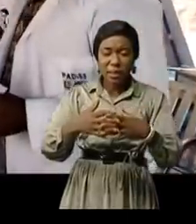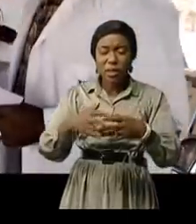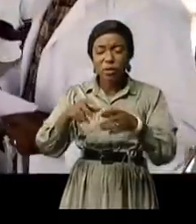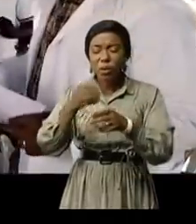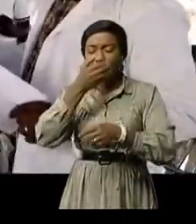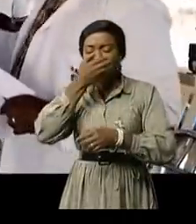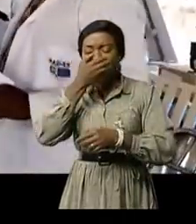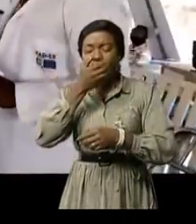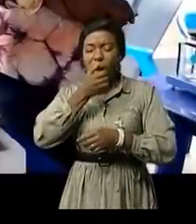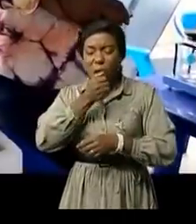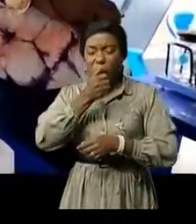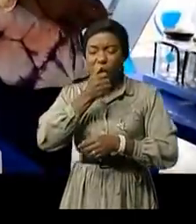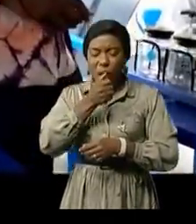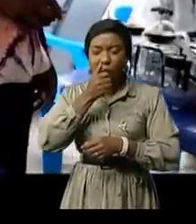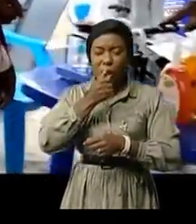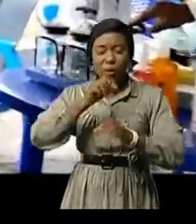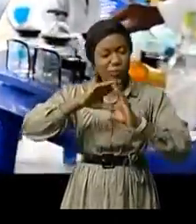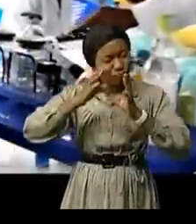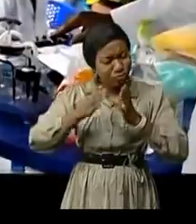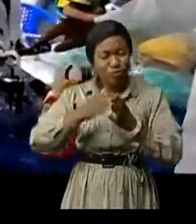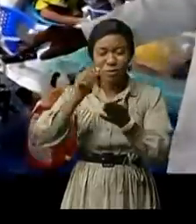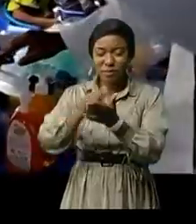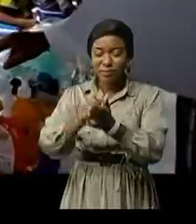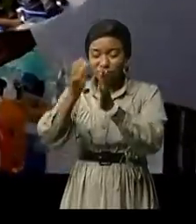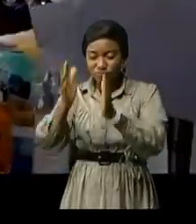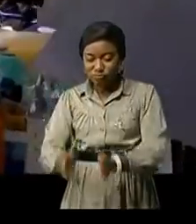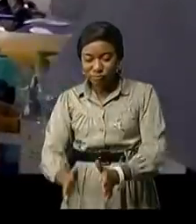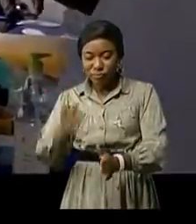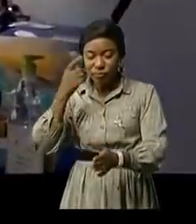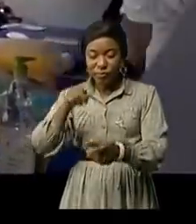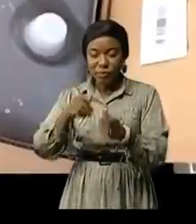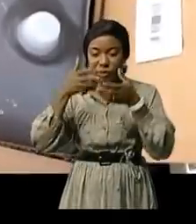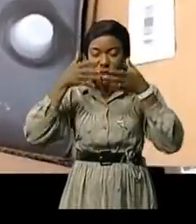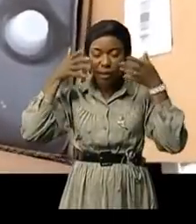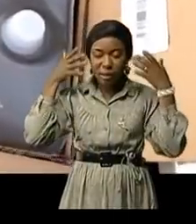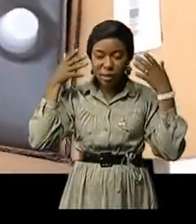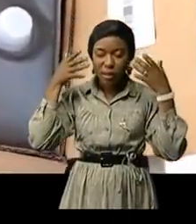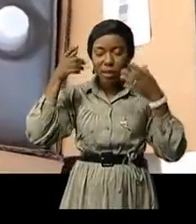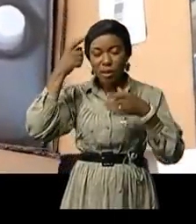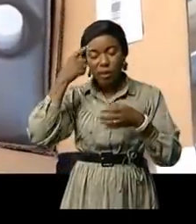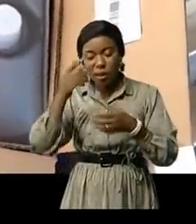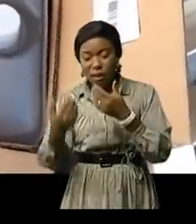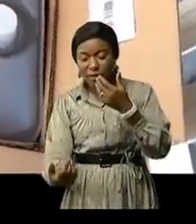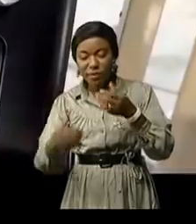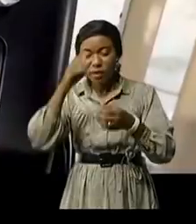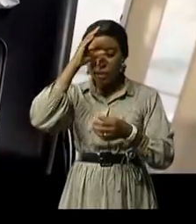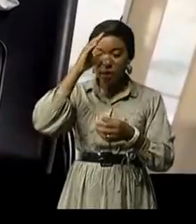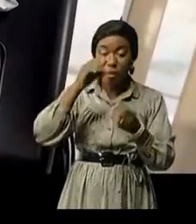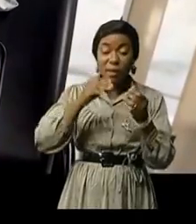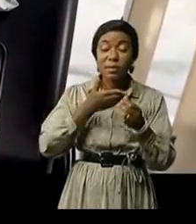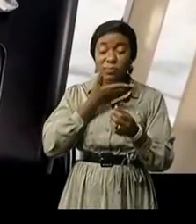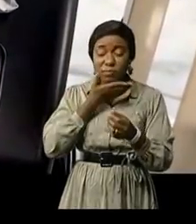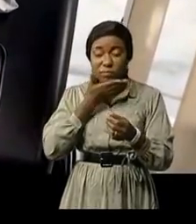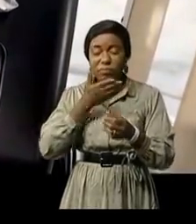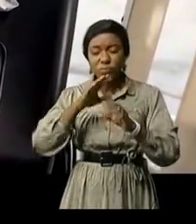mécaniques concentrateurs d'oxygène à 10 litres des masques avec réservoir à oxygène pour adultes et pour enfants ainsi que d'autres kits